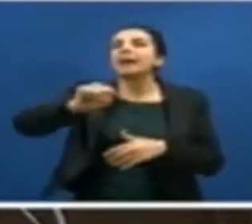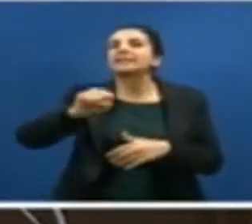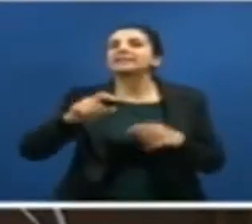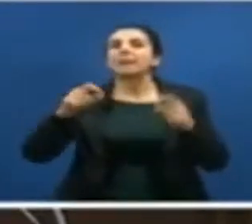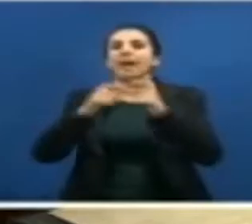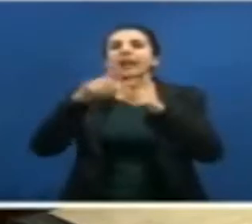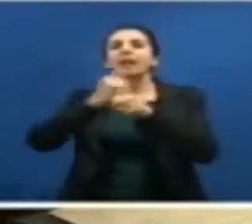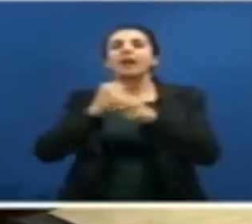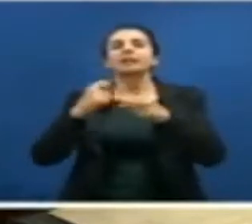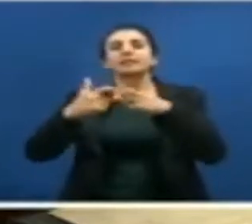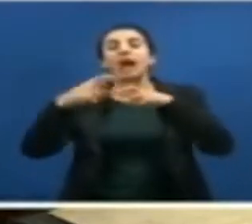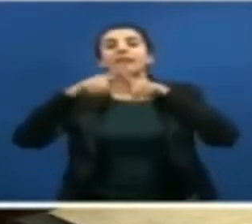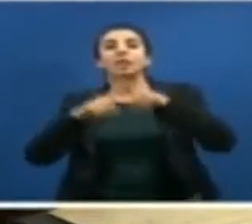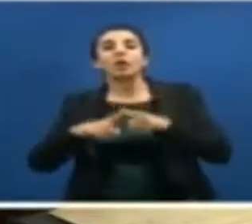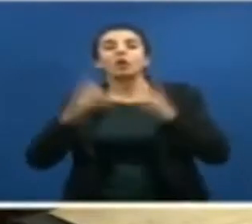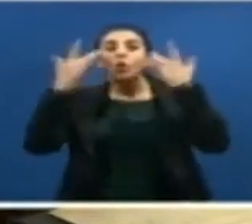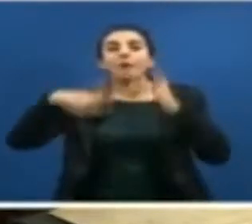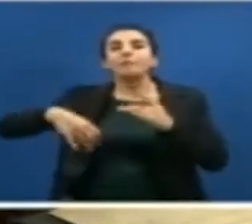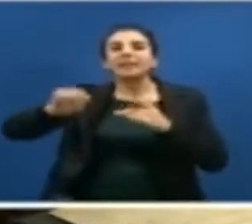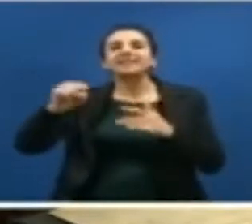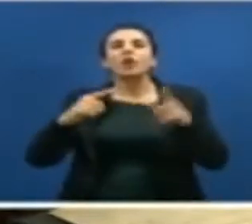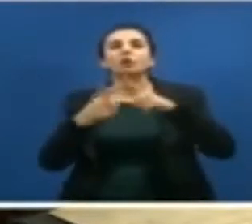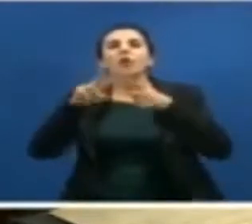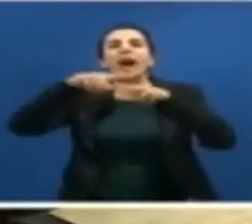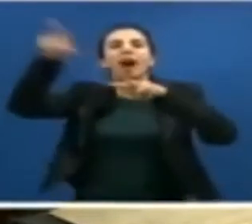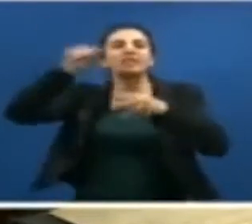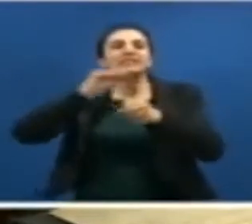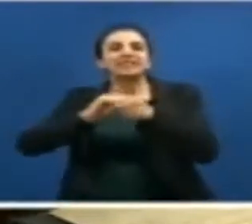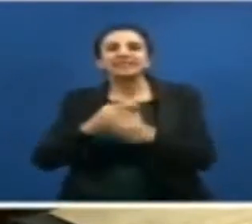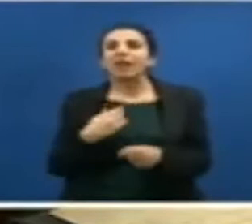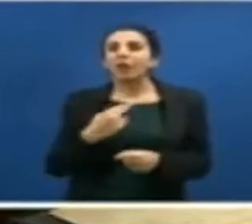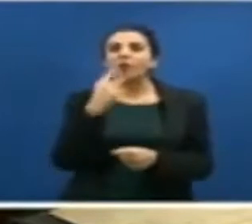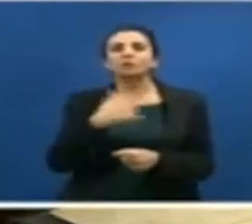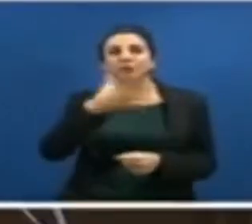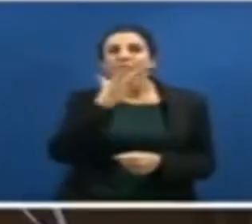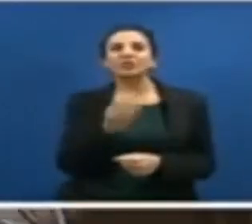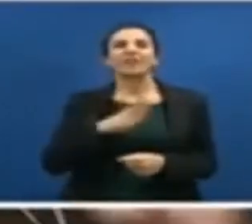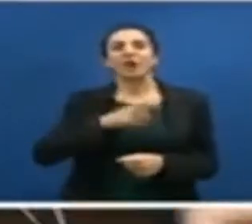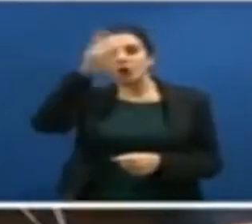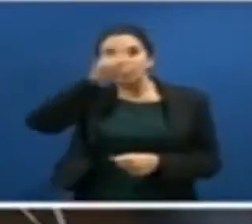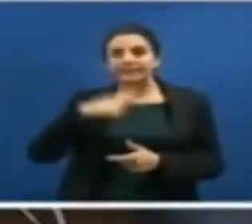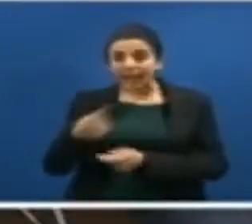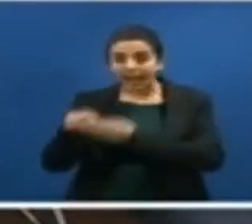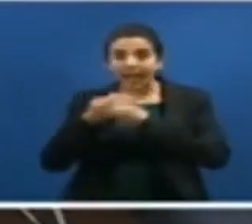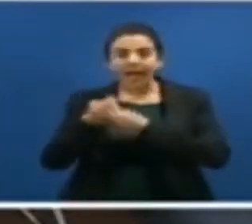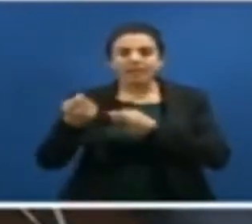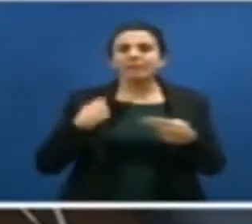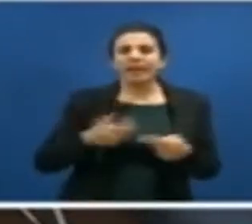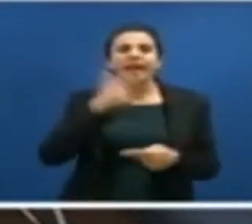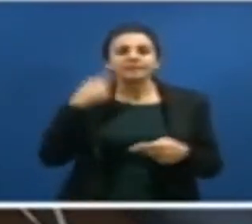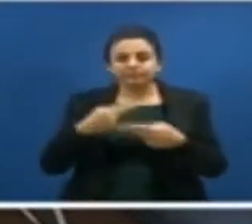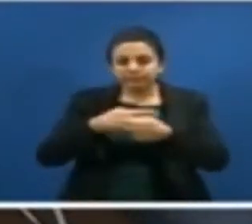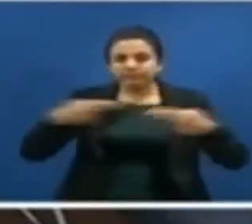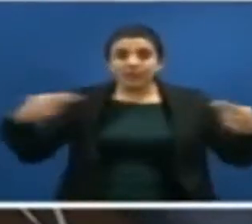imkanı bulduk. Tuna boylarında tekrar güzel dilimiz Türkçe'yi öğretecek olan, destanlarımızı orada tekrar